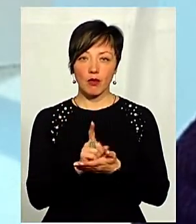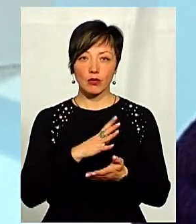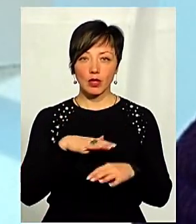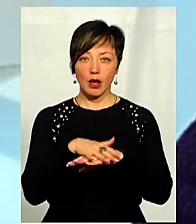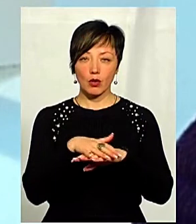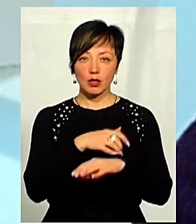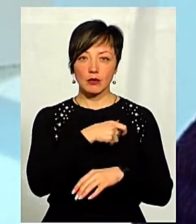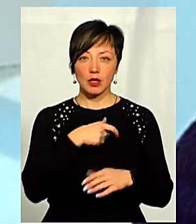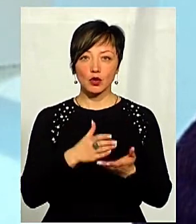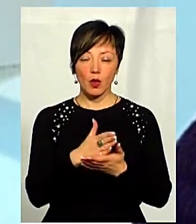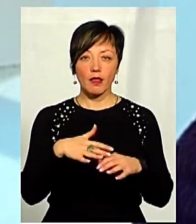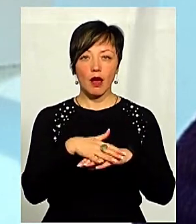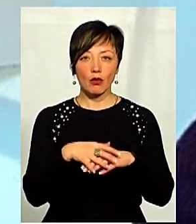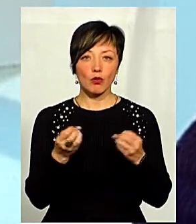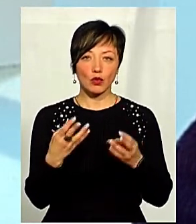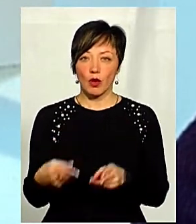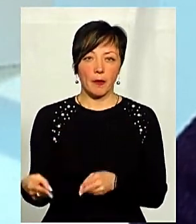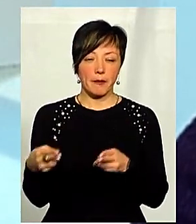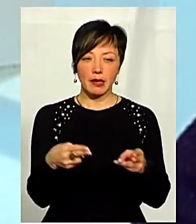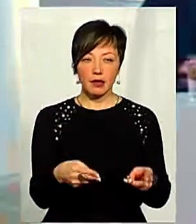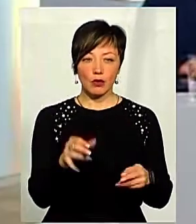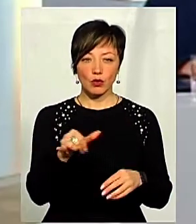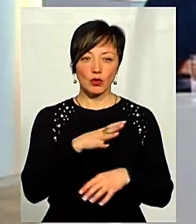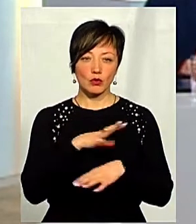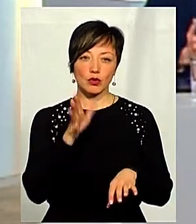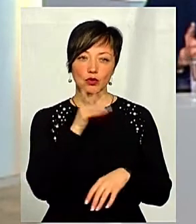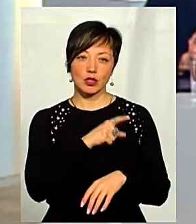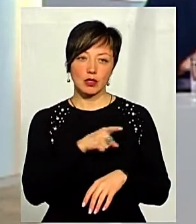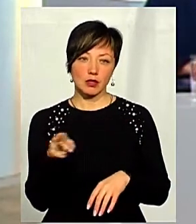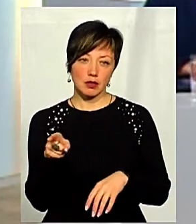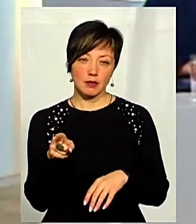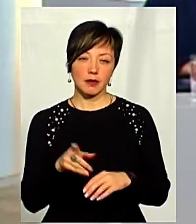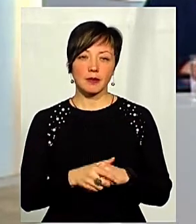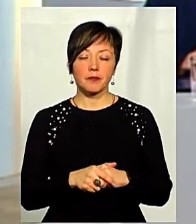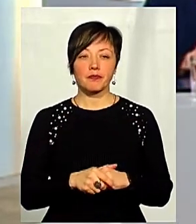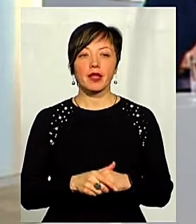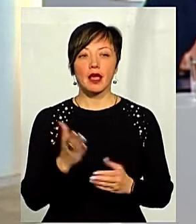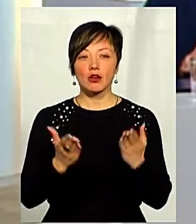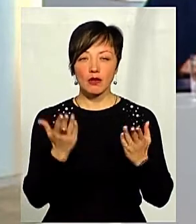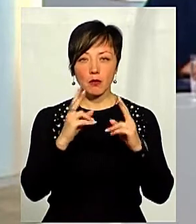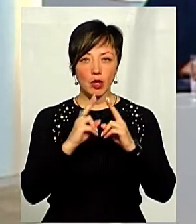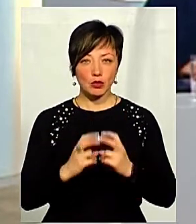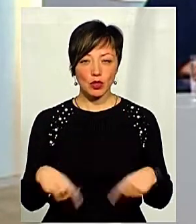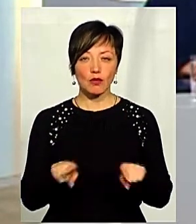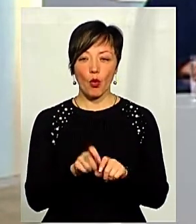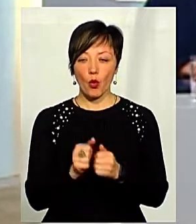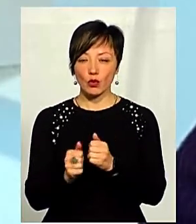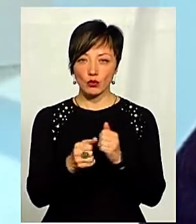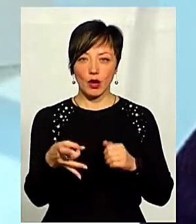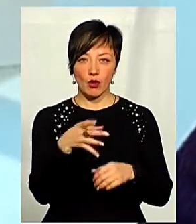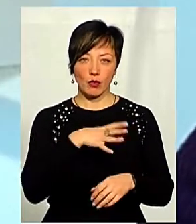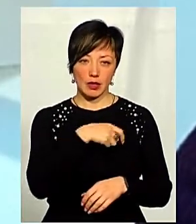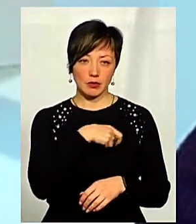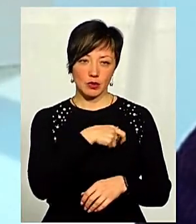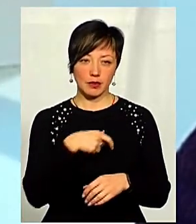депутат народний від «Слуги народу», але він просто не приїхав, тому що в нього не було часу, а був запланований такий візит. Тому що, якщо ви проаналізуєте, то в кожному районі були